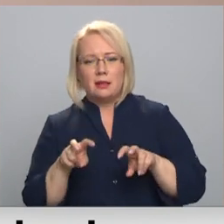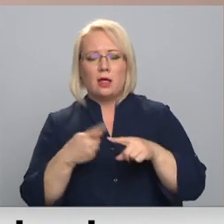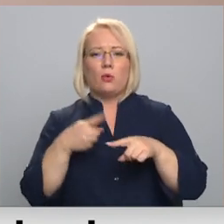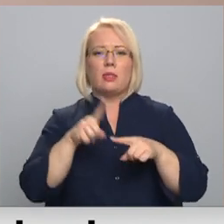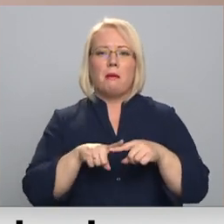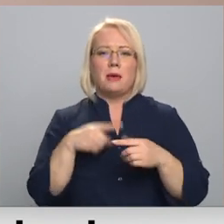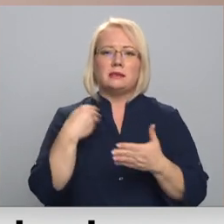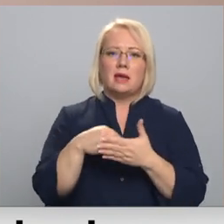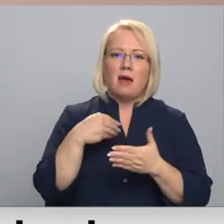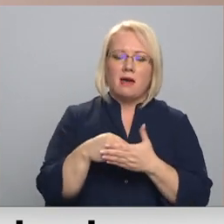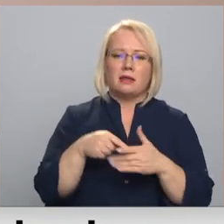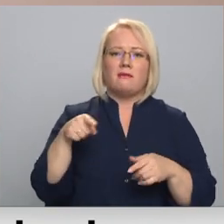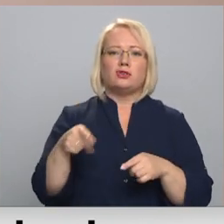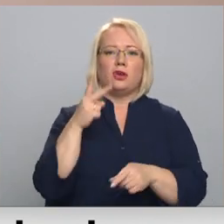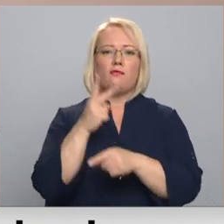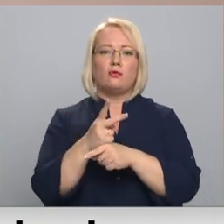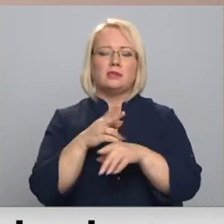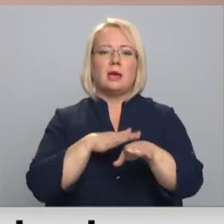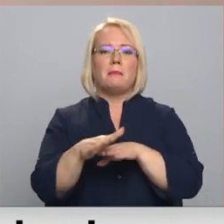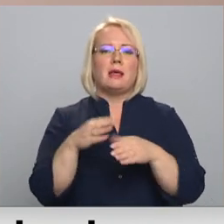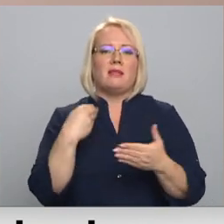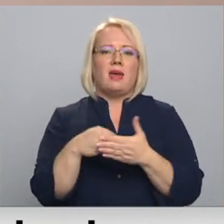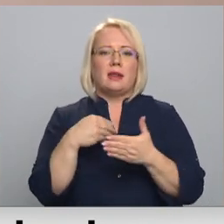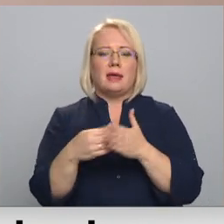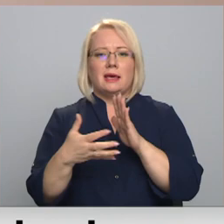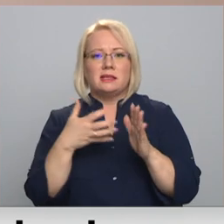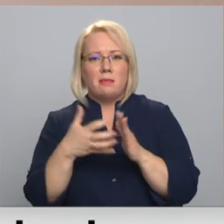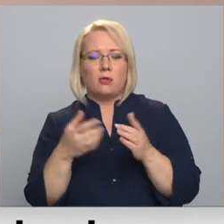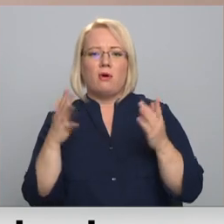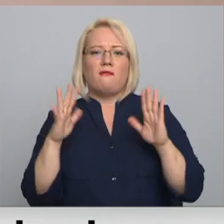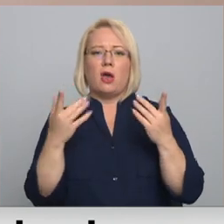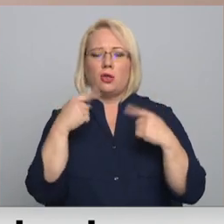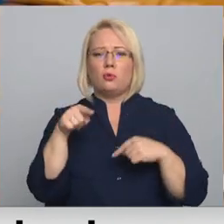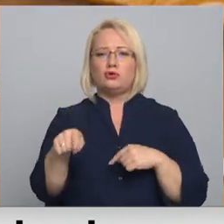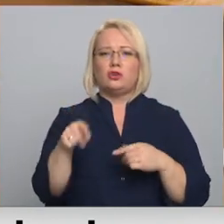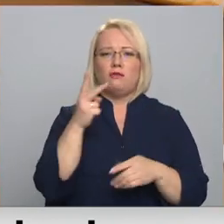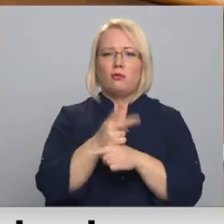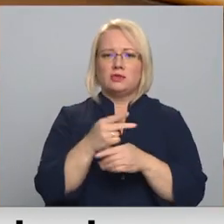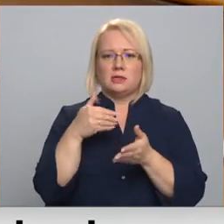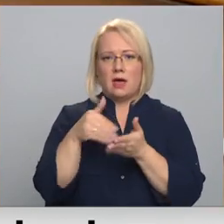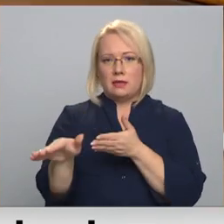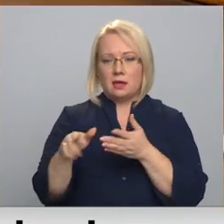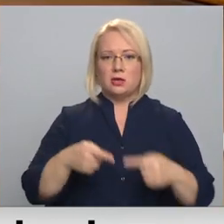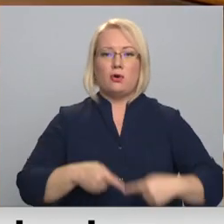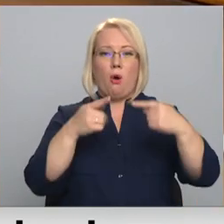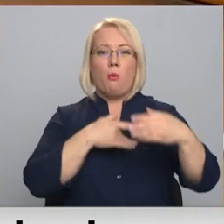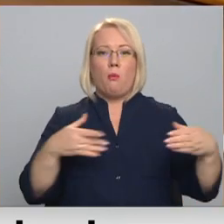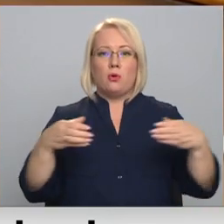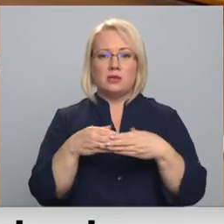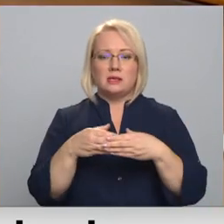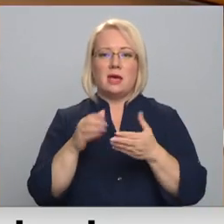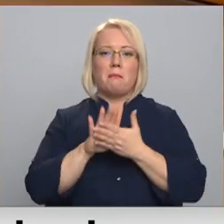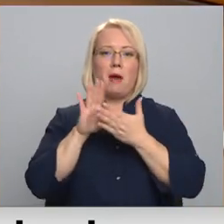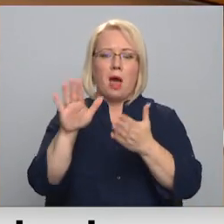jāvērtē, vai no šī funkcija tiek pilnvērtīgi izmantot, vai no šīs funkcijas vajag atteikties. Opozīcija pārmet, ka ličinajā